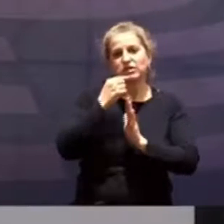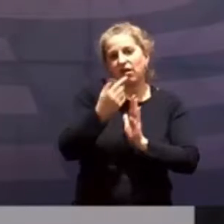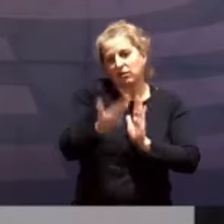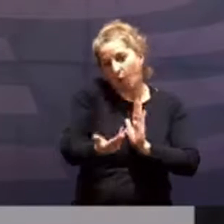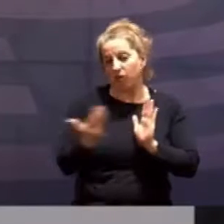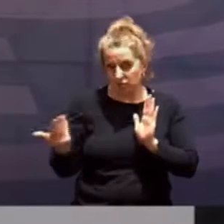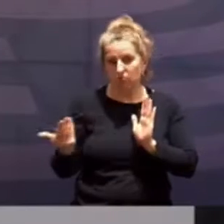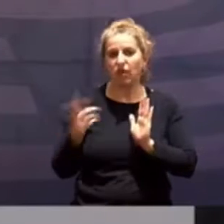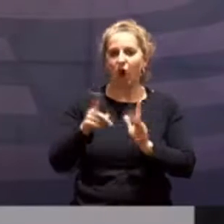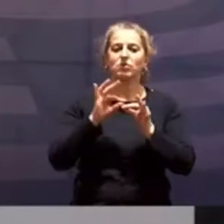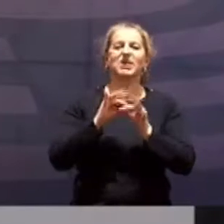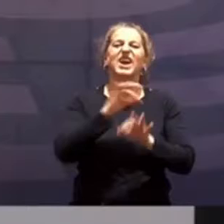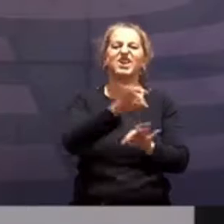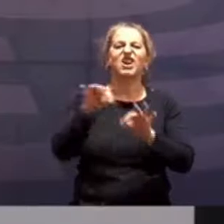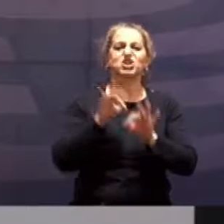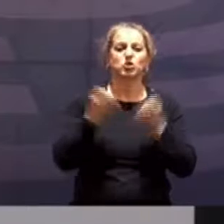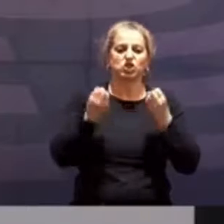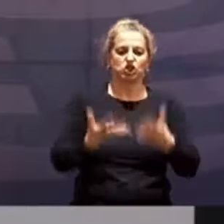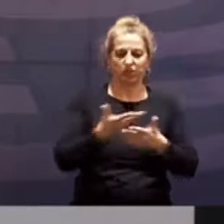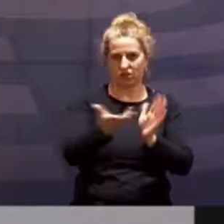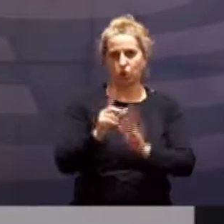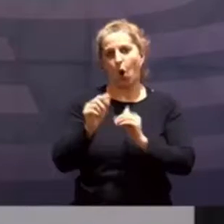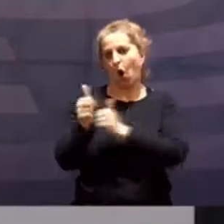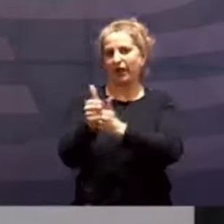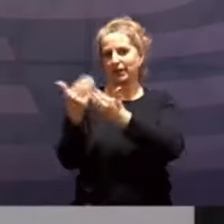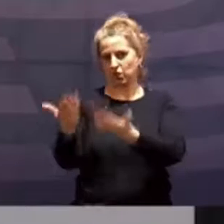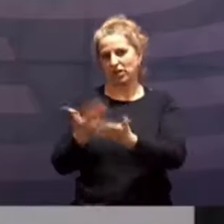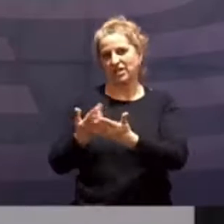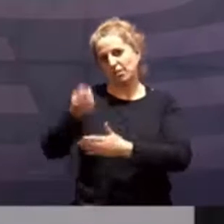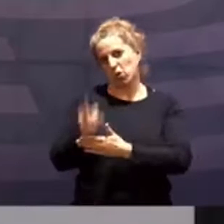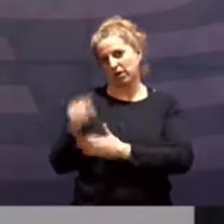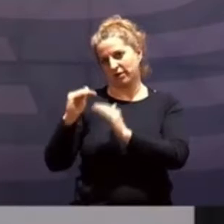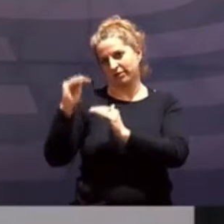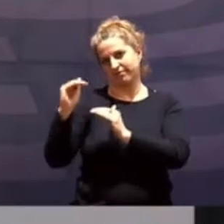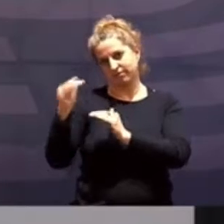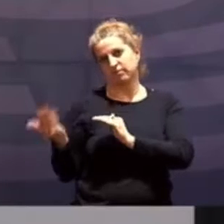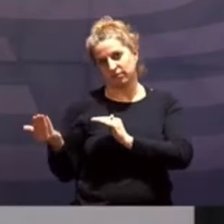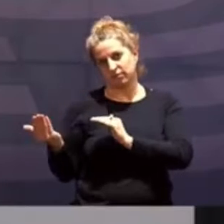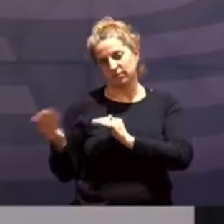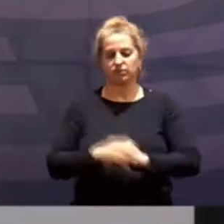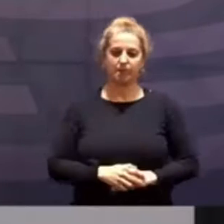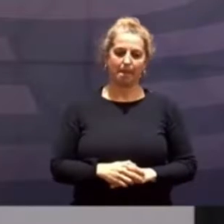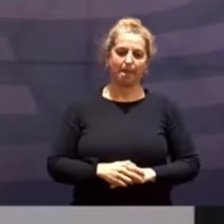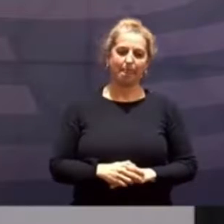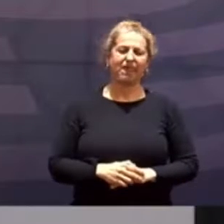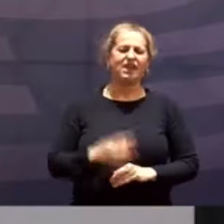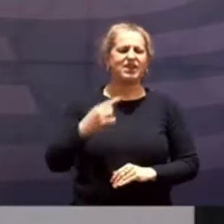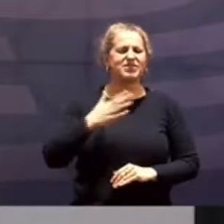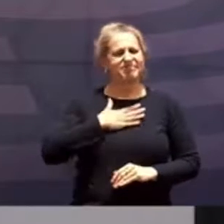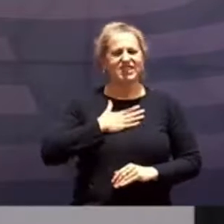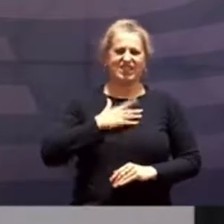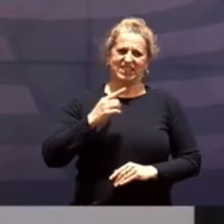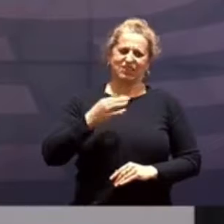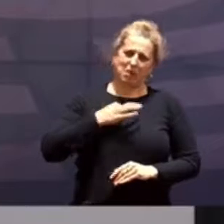die sich auch an dem derzeitigen Infektionsgeschehen orientiert. Ich finde einen Anteil daran etwas